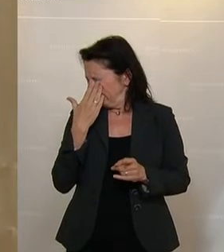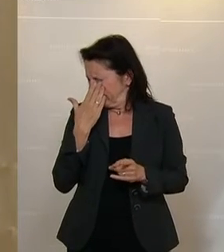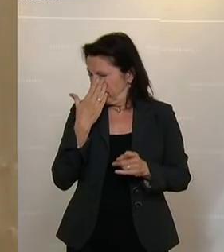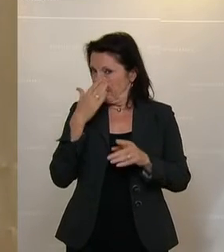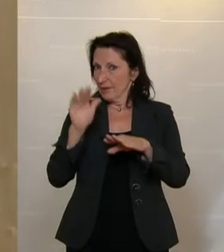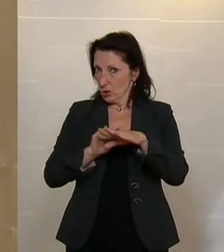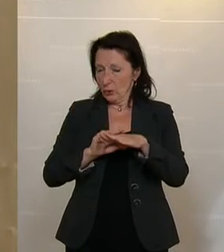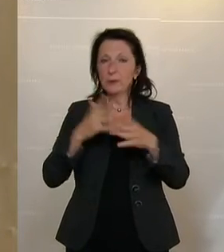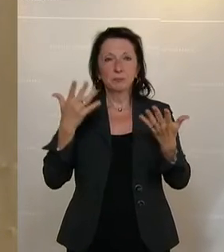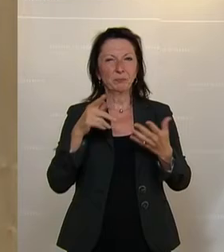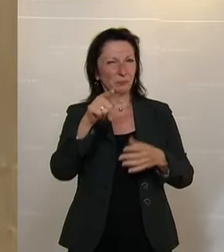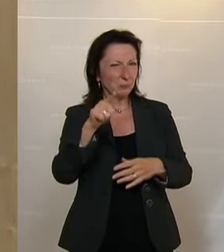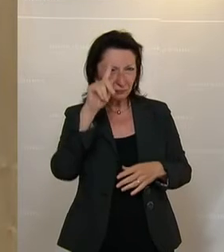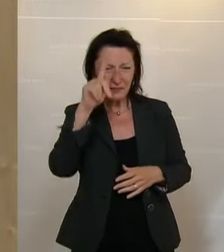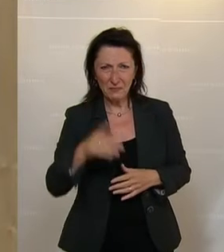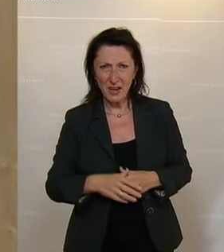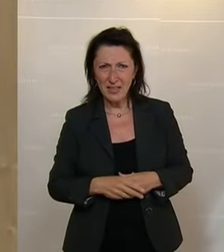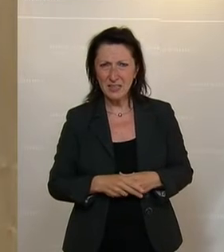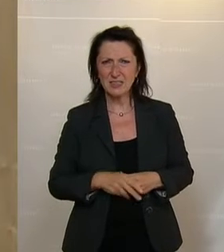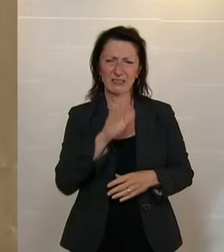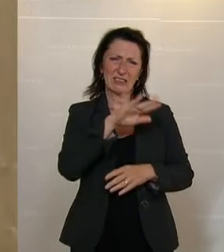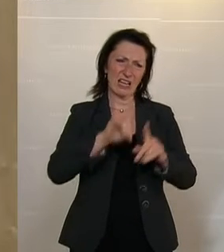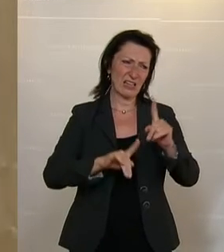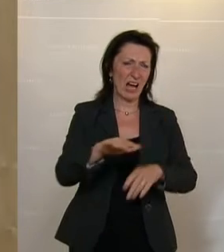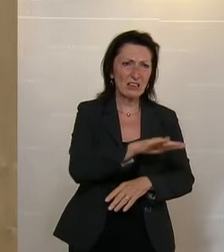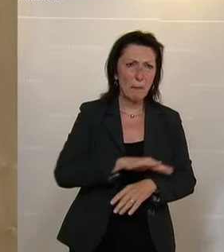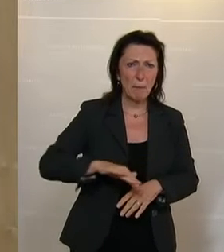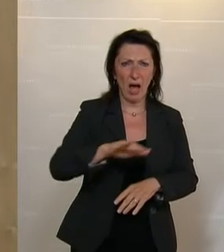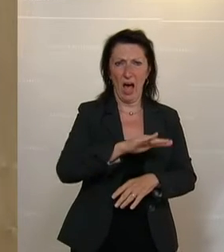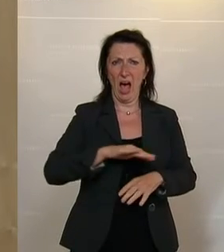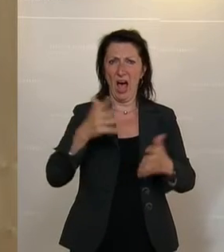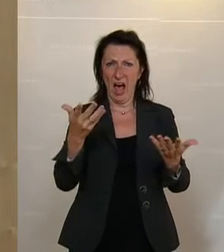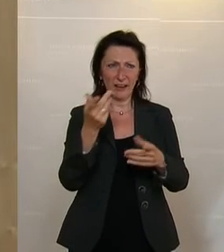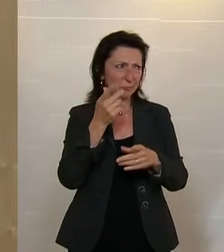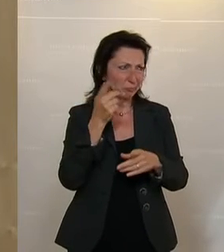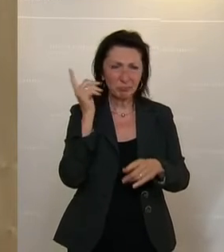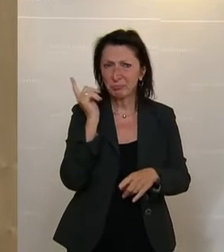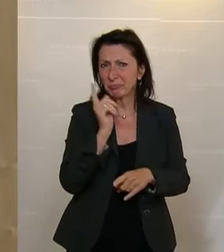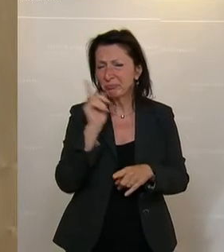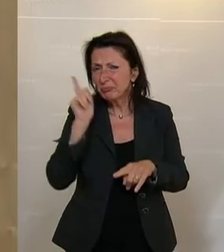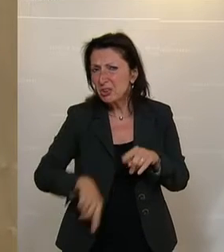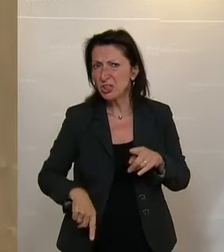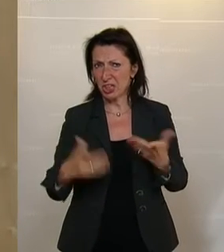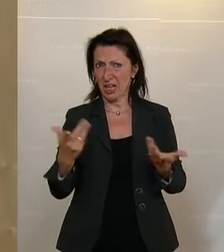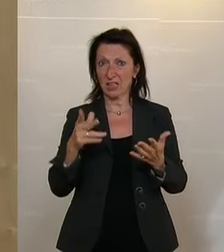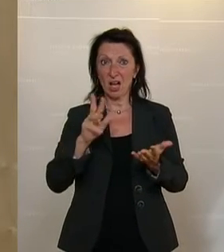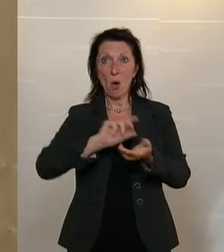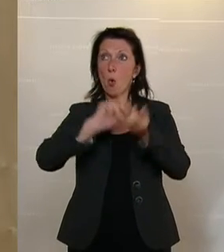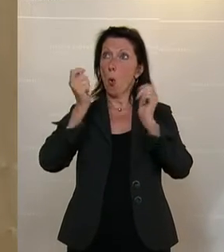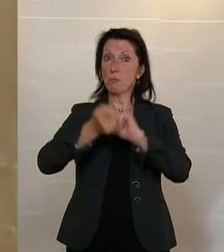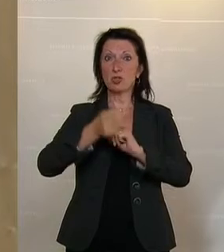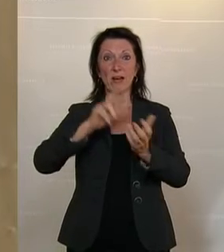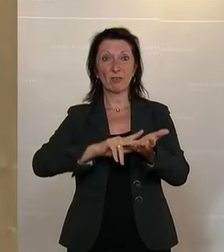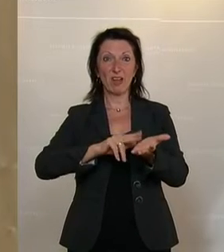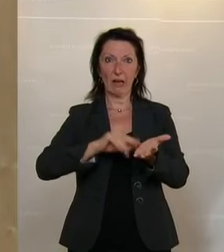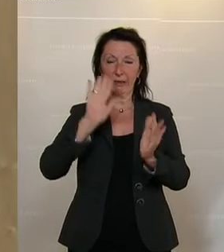schlecht ausgebauten Elementarbildung über die verschlafene Digitalisierung, vor allem nicht nur in den Geräten,